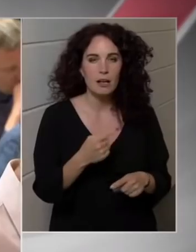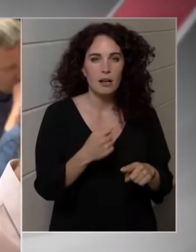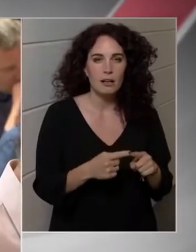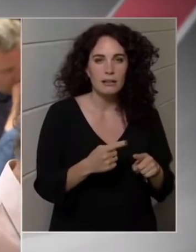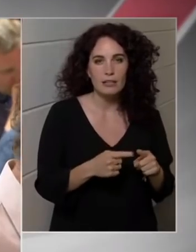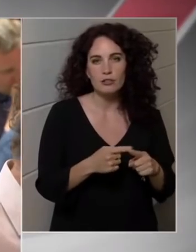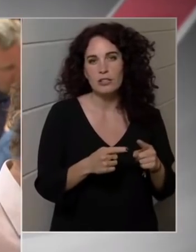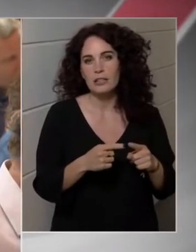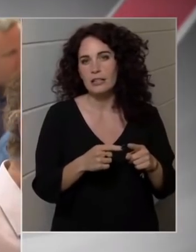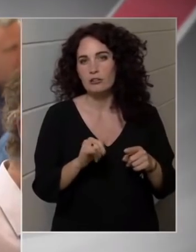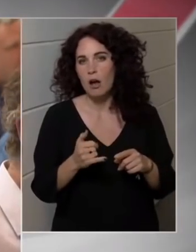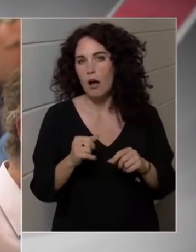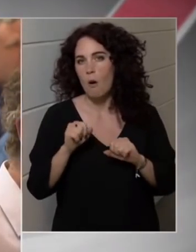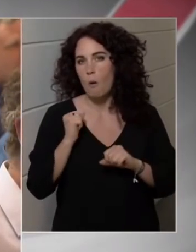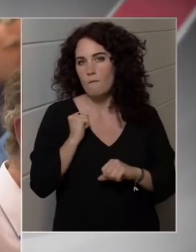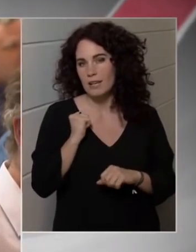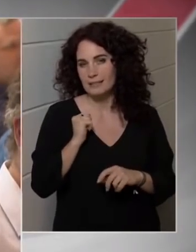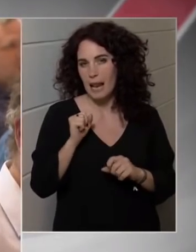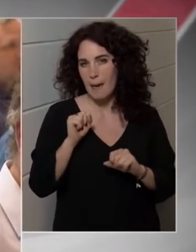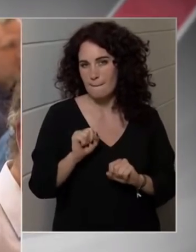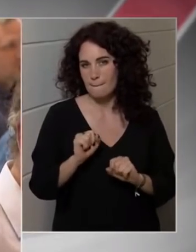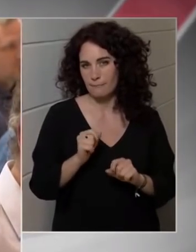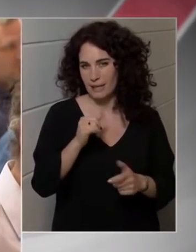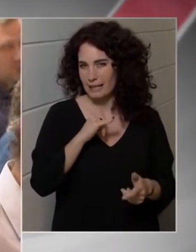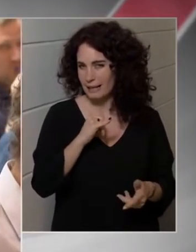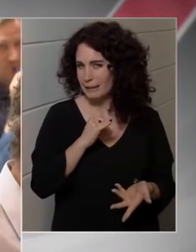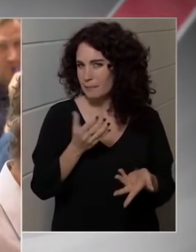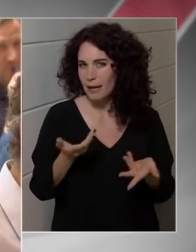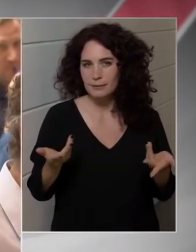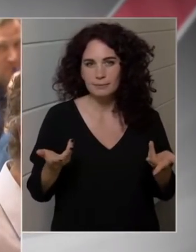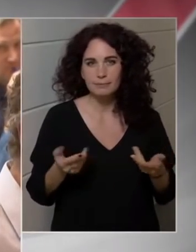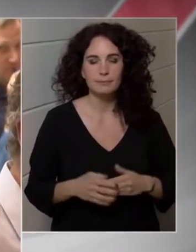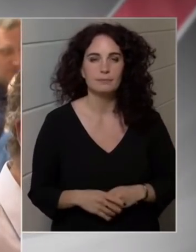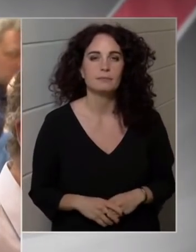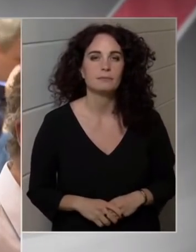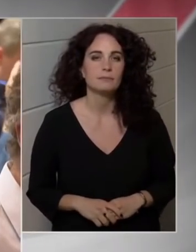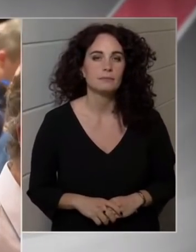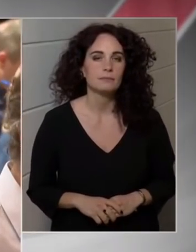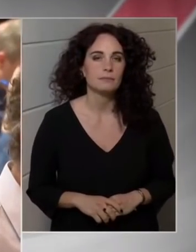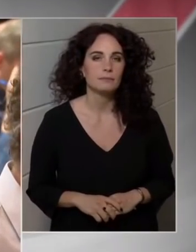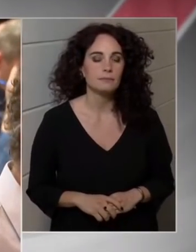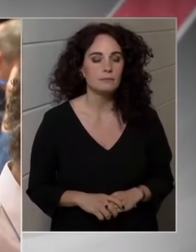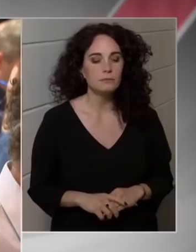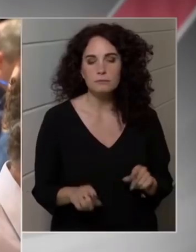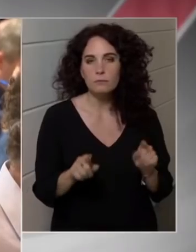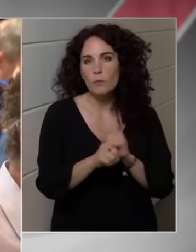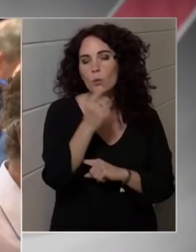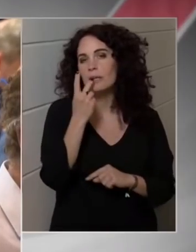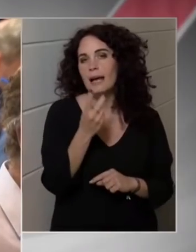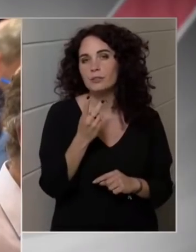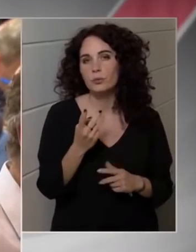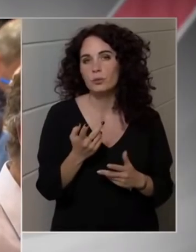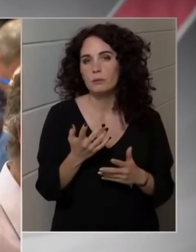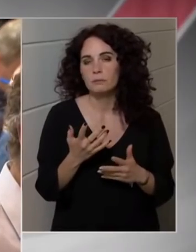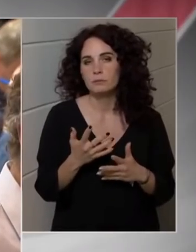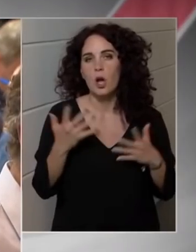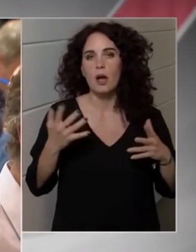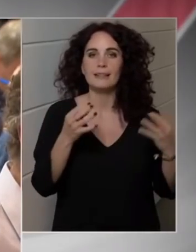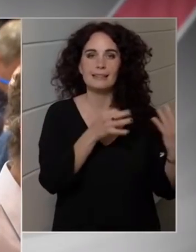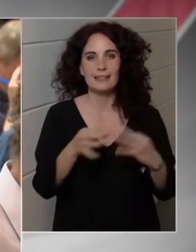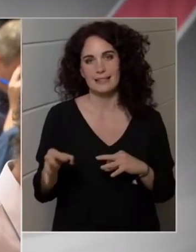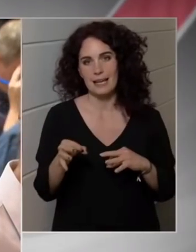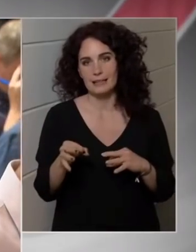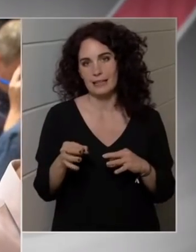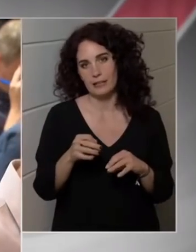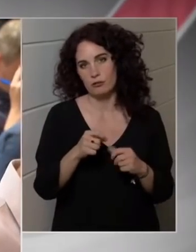következő, hogy tervezi a kormány, hogy akár további intézkedésekre is sor kerüljön a rezsival, mint a honvédelem